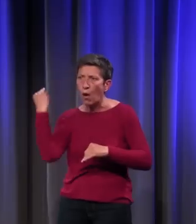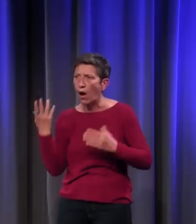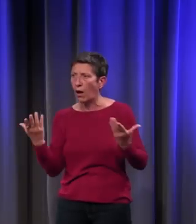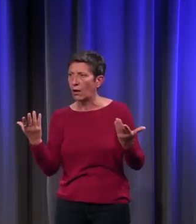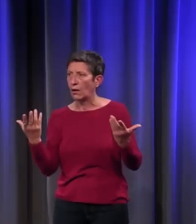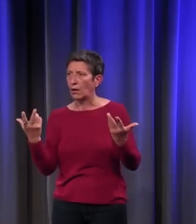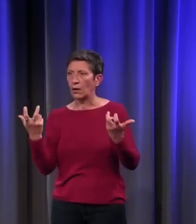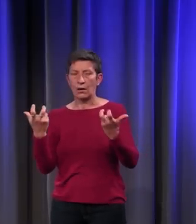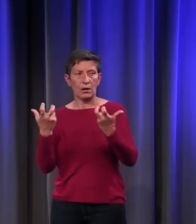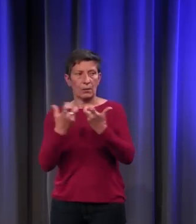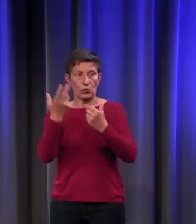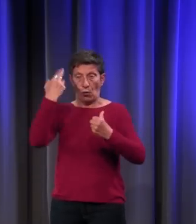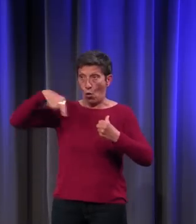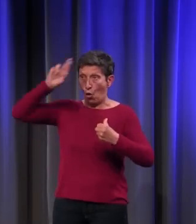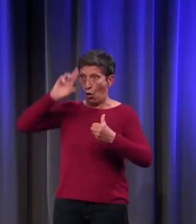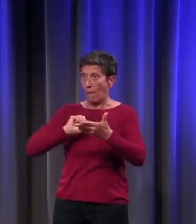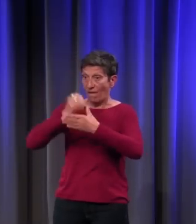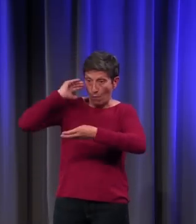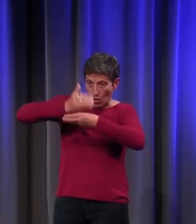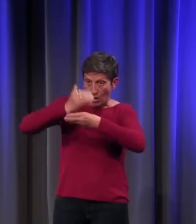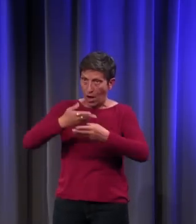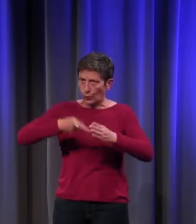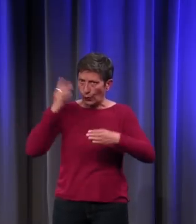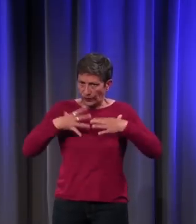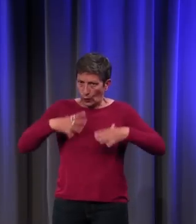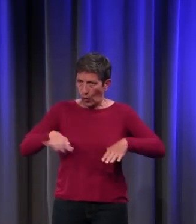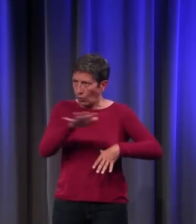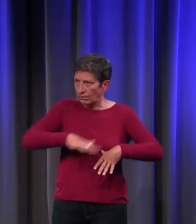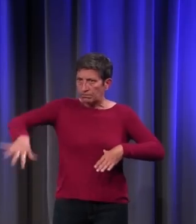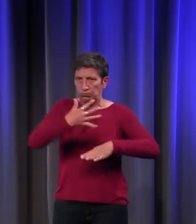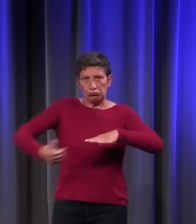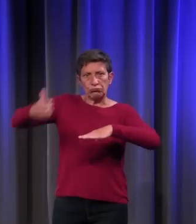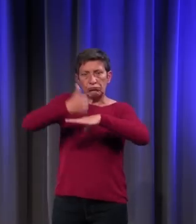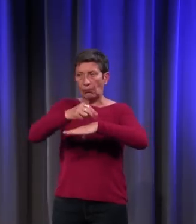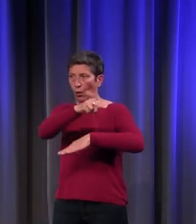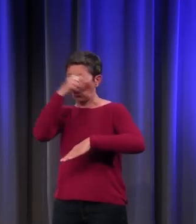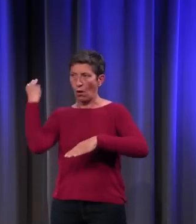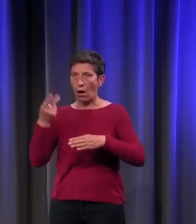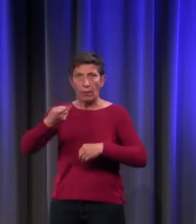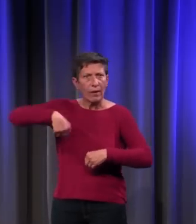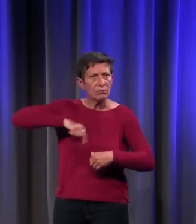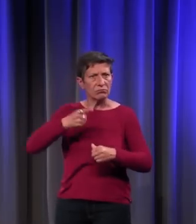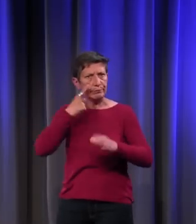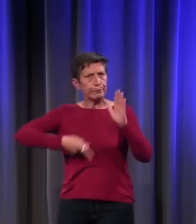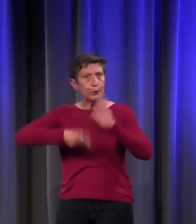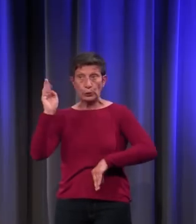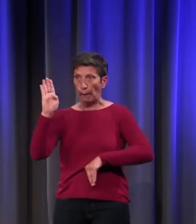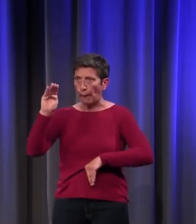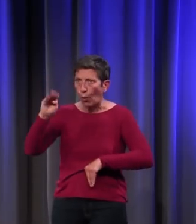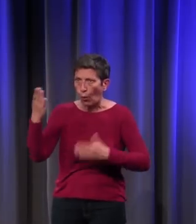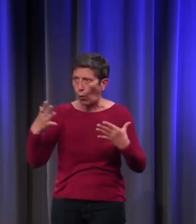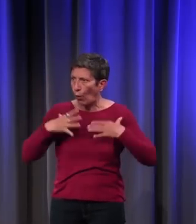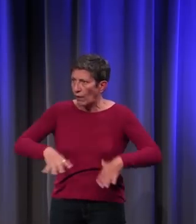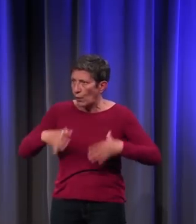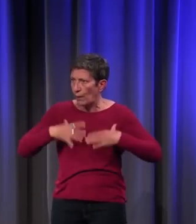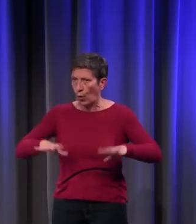européennes à la fin du Moyen-Âge. Mais, généralement, les représentations qu'on a, nous, c'est souvent du bleu, enfin, les souverains en bleu.